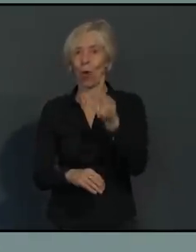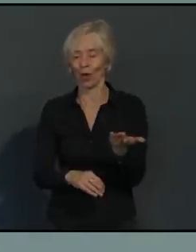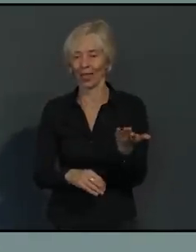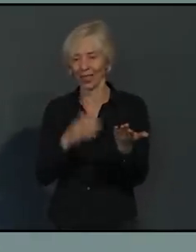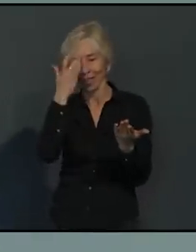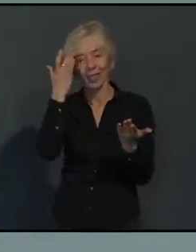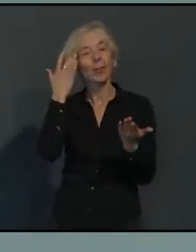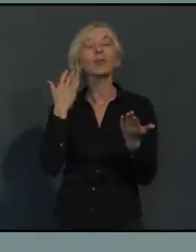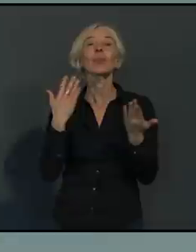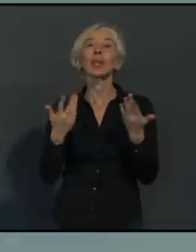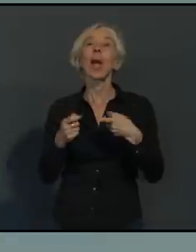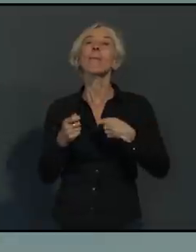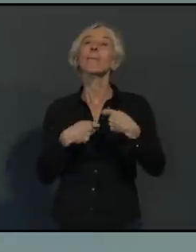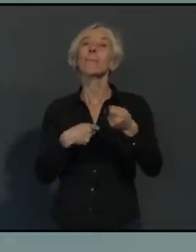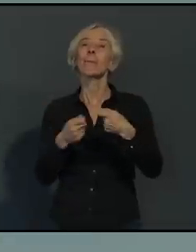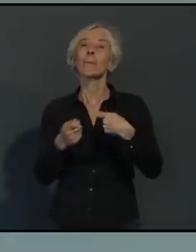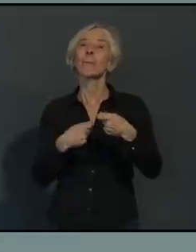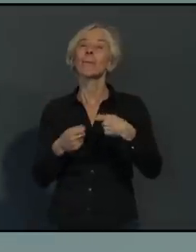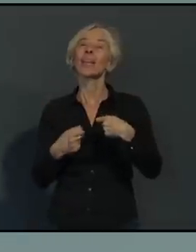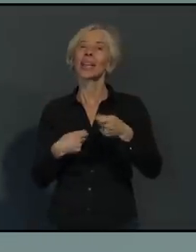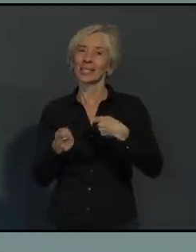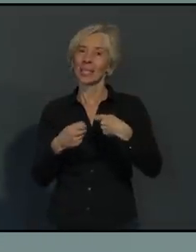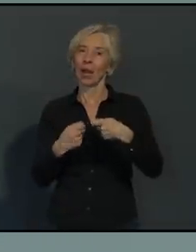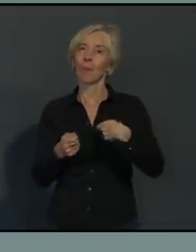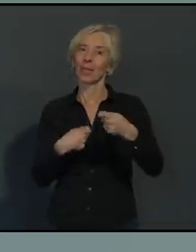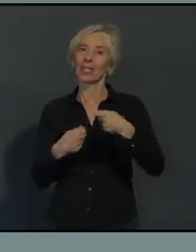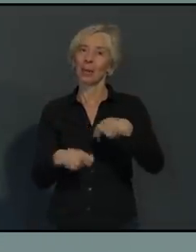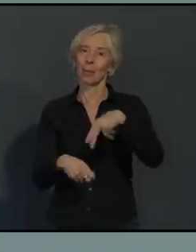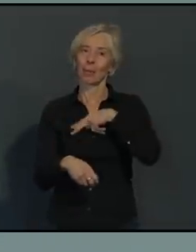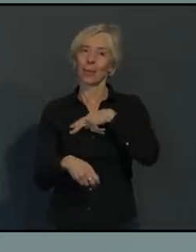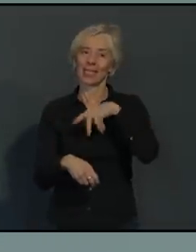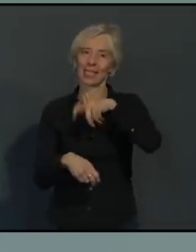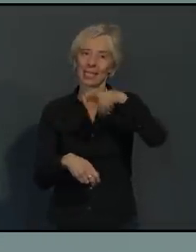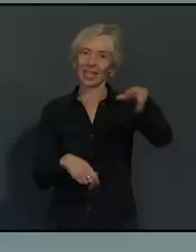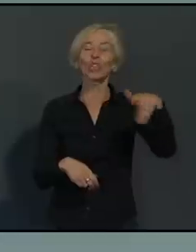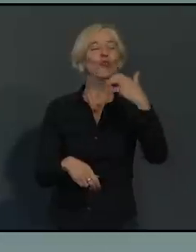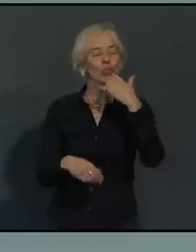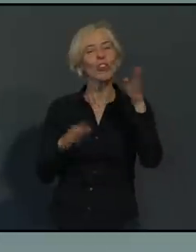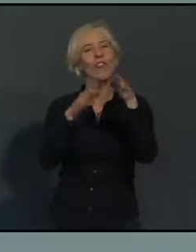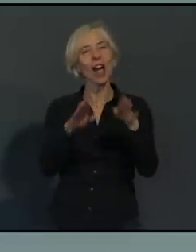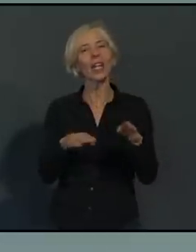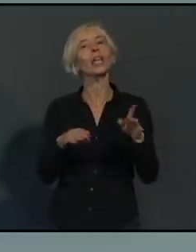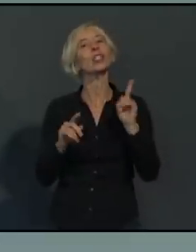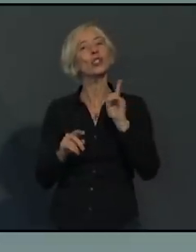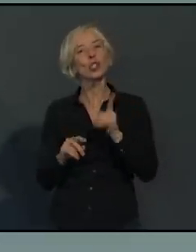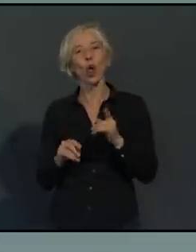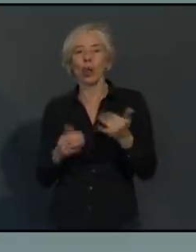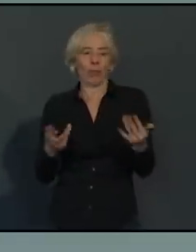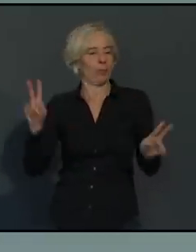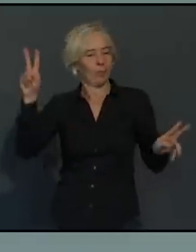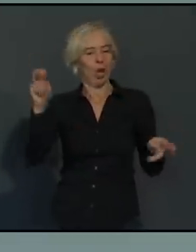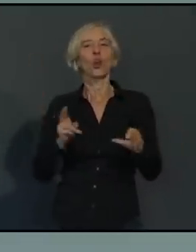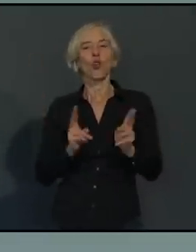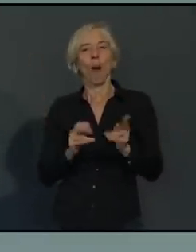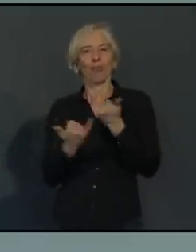es geht, irgendwie normal stattfinden kann. Im Kreis von Familie und von Freunden. Und deswegen sieht dieses Papier vor,